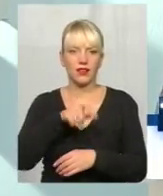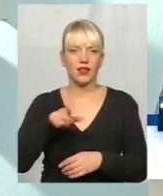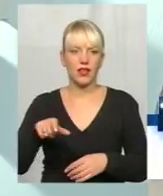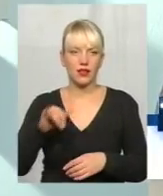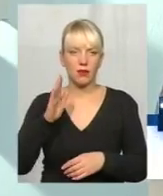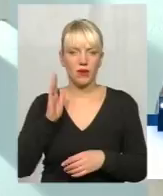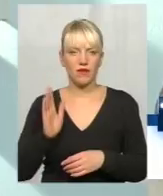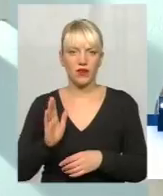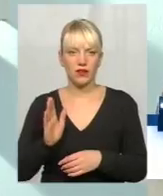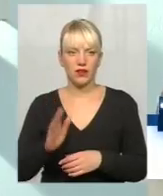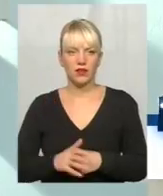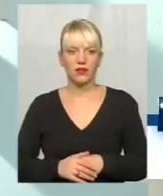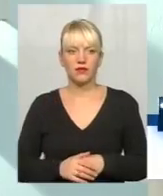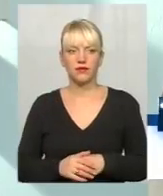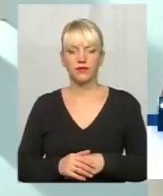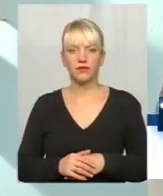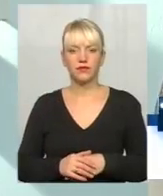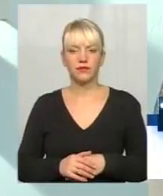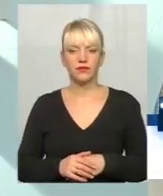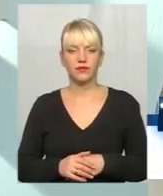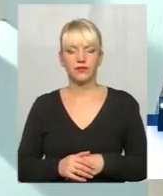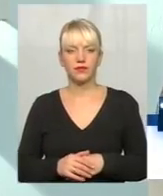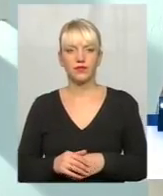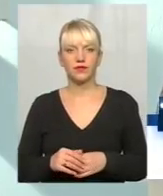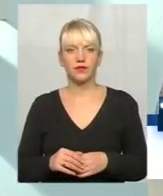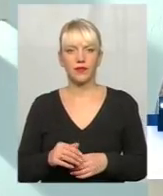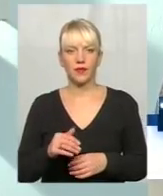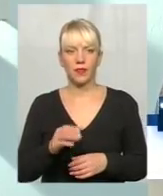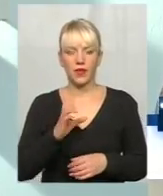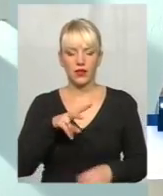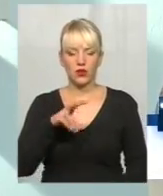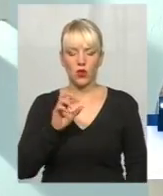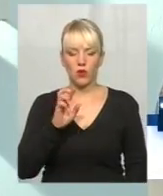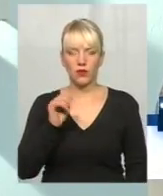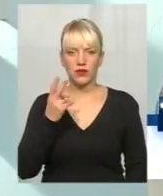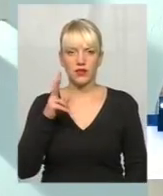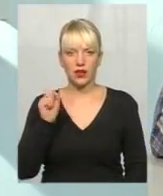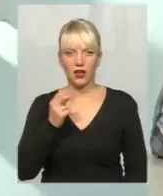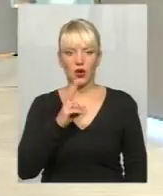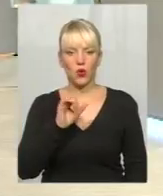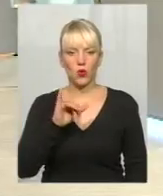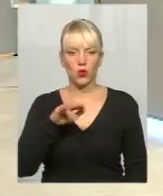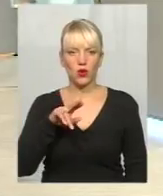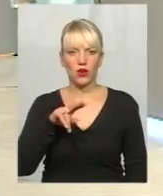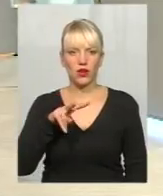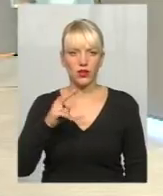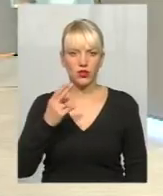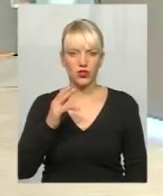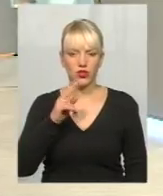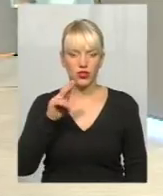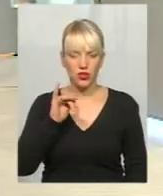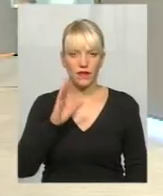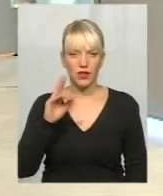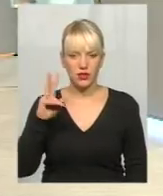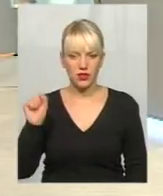в, ну, таке сильне психологічне напруження в Слобідсько-Ключовецькій об'єднаній територіальній громаді. Там, дійсно, до виборів